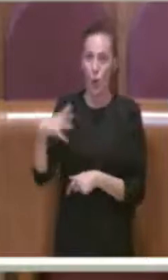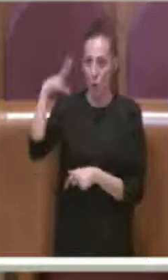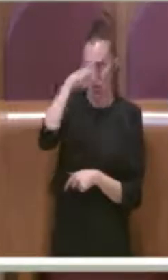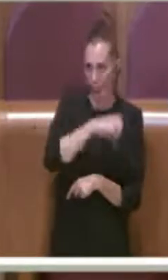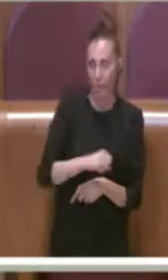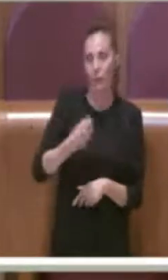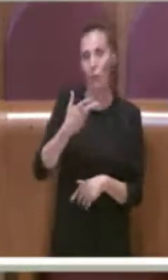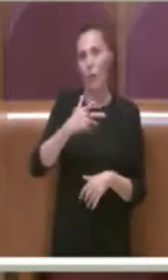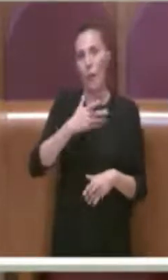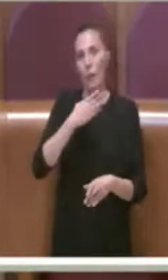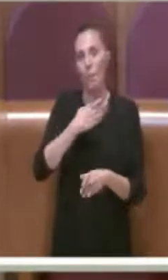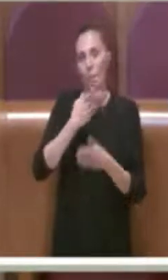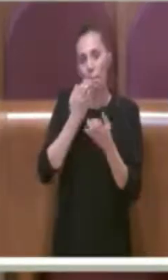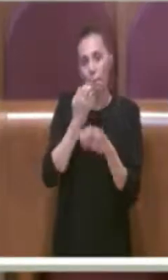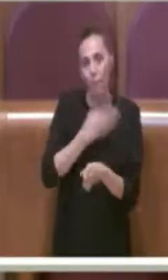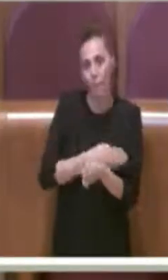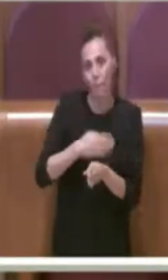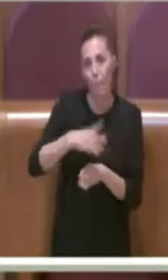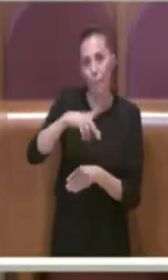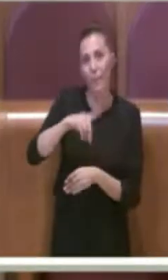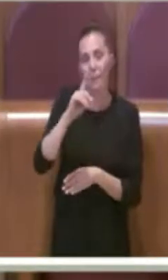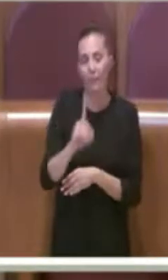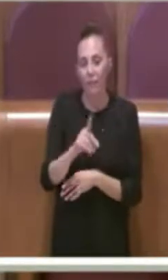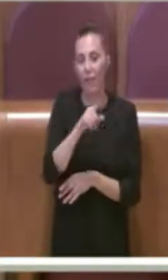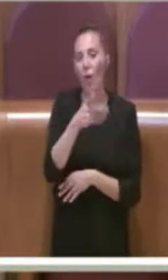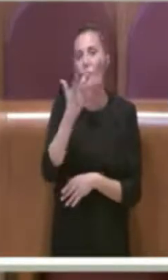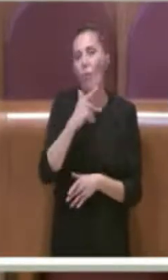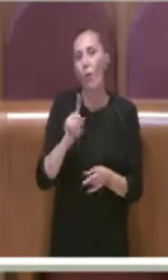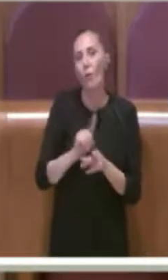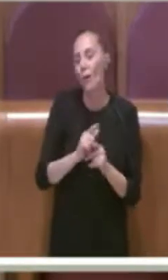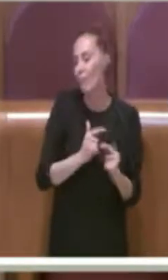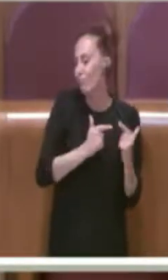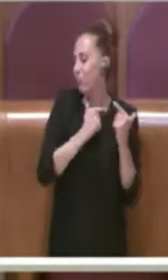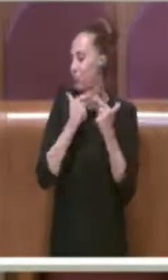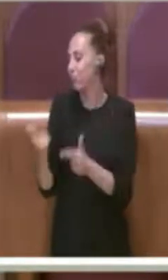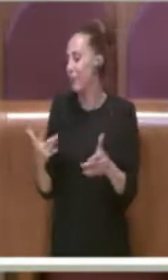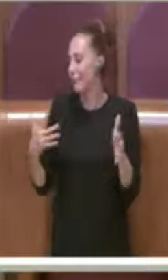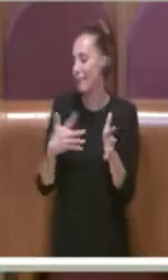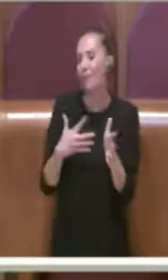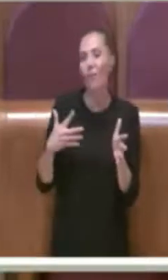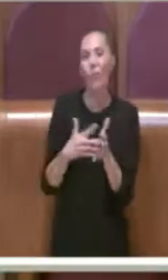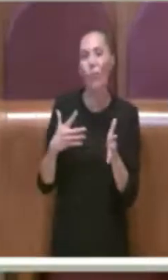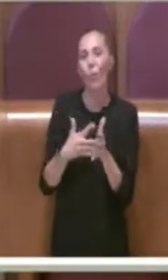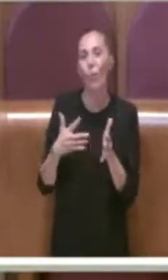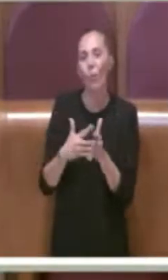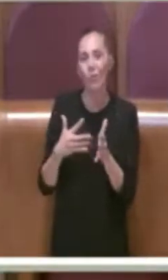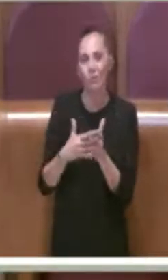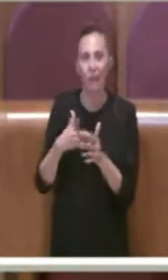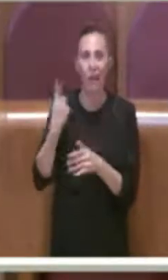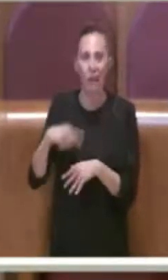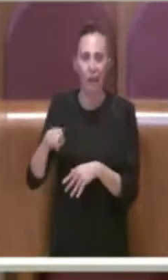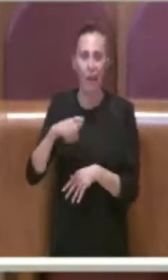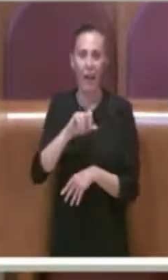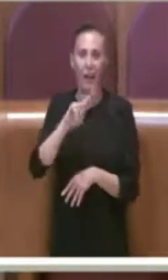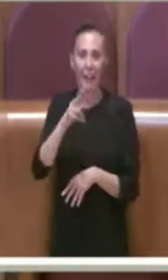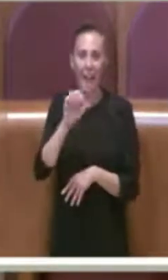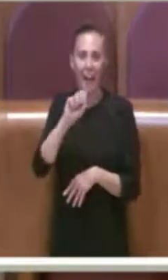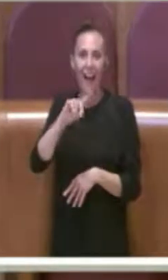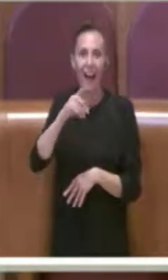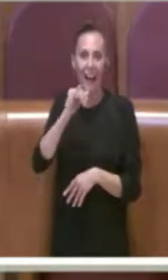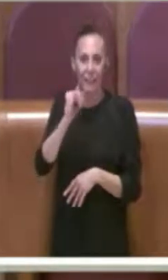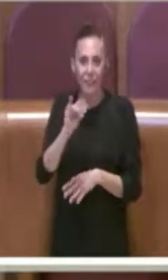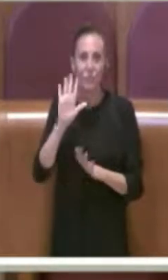difficoltà l'amministrazione Raggi, però lo sta facendo sulla pelle dei romani. E questo non è sinceramente carino.